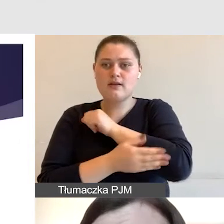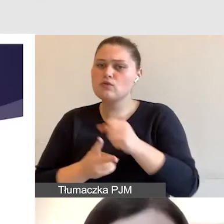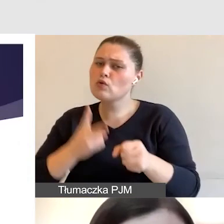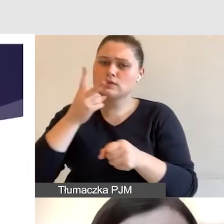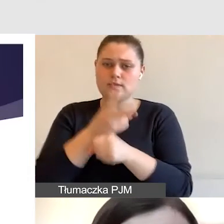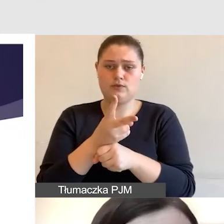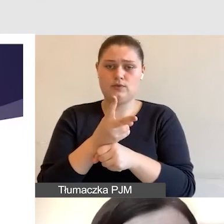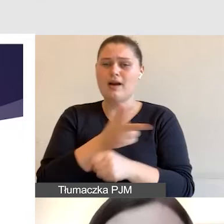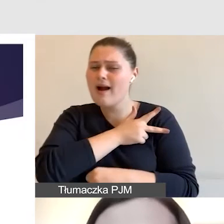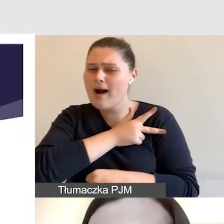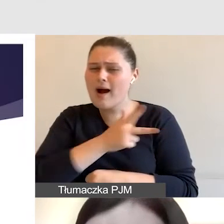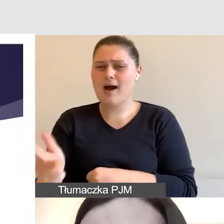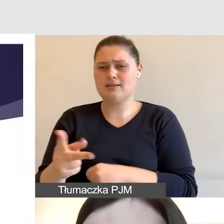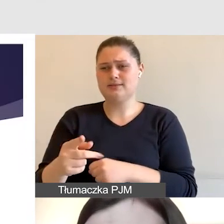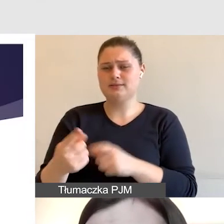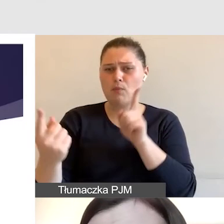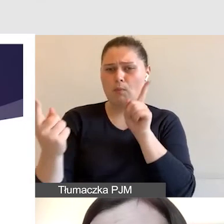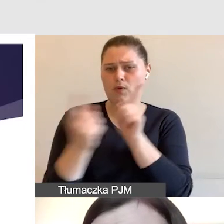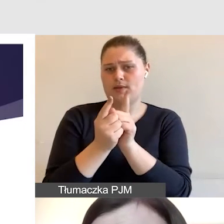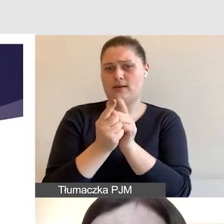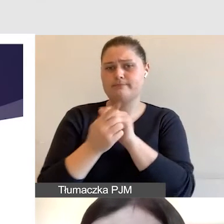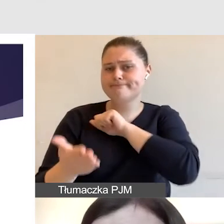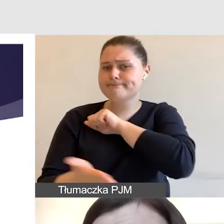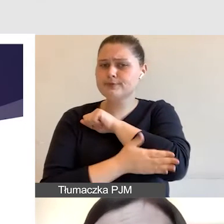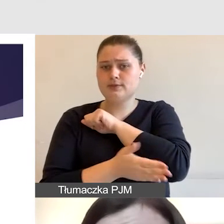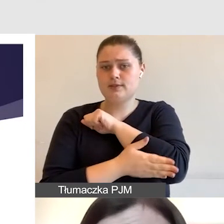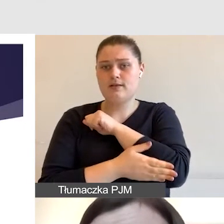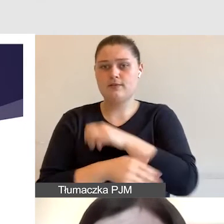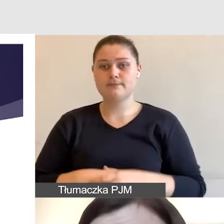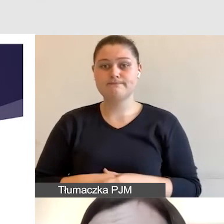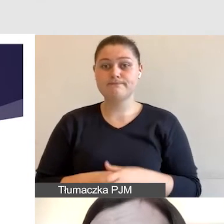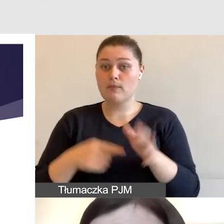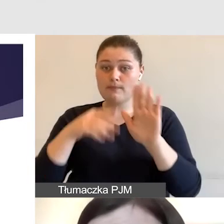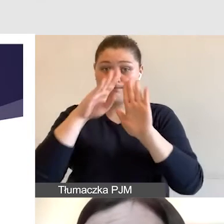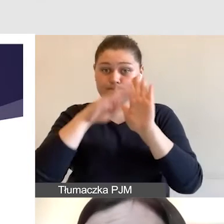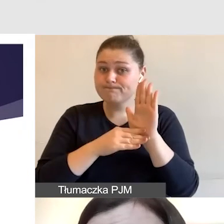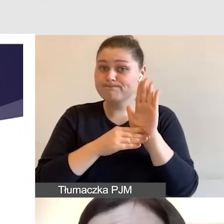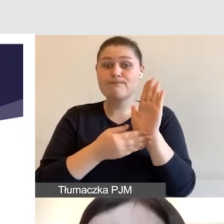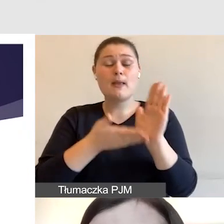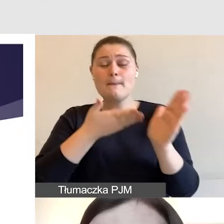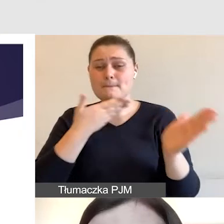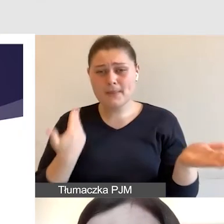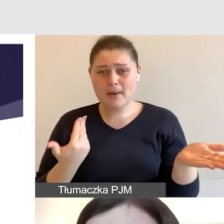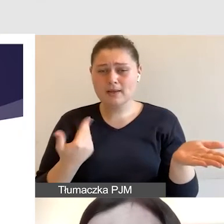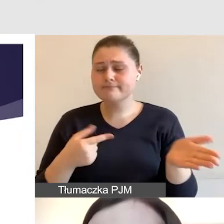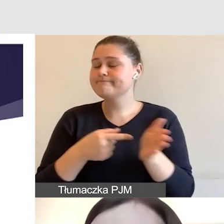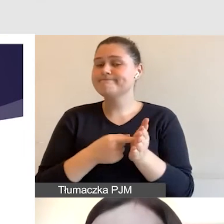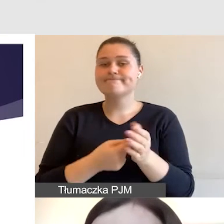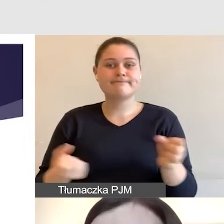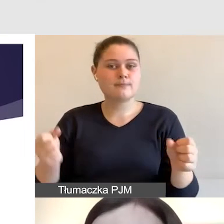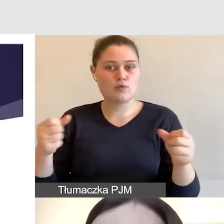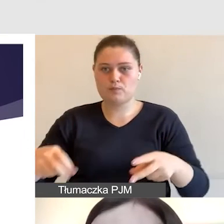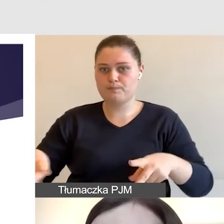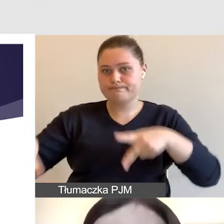spotkania, bowiem bez tego nie odbędzie się żadne spotkanie online'owe. Jest czymś takim, jak wynajem sali i